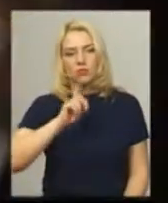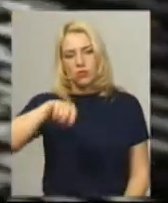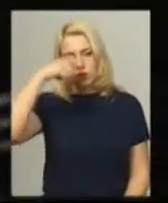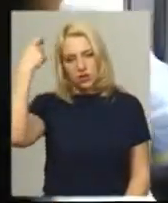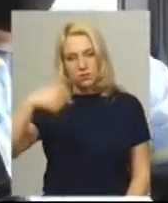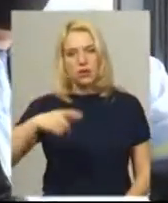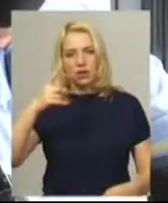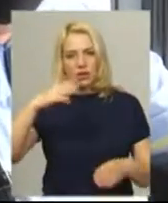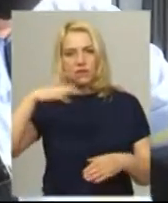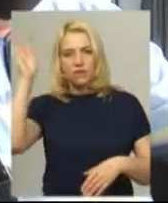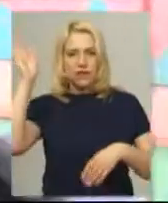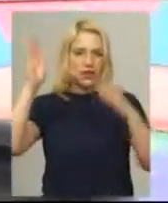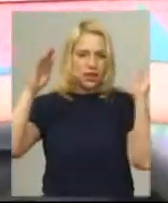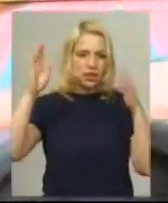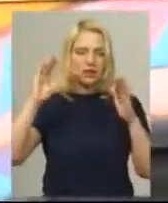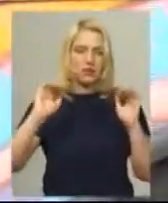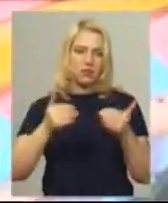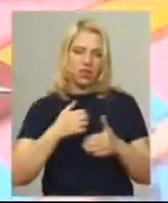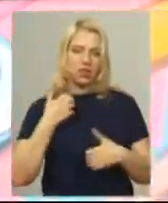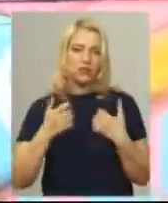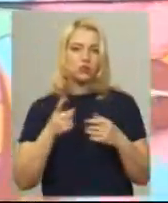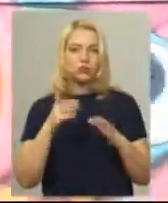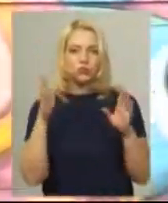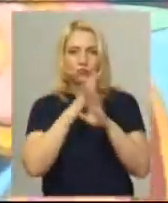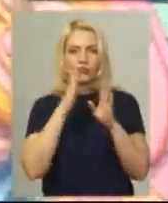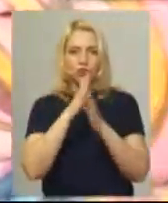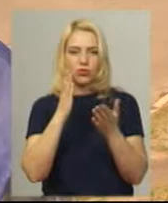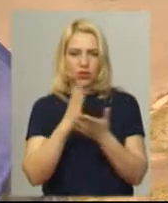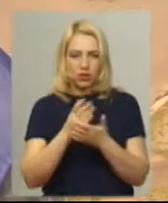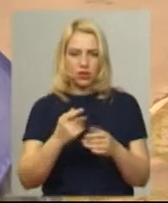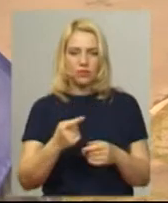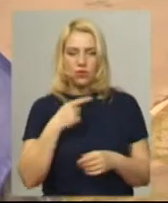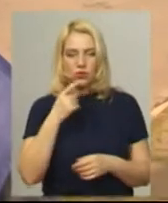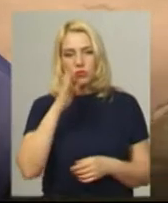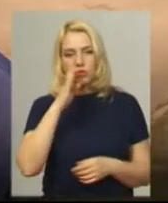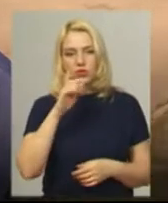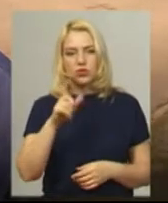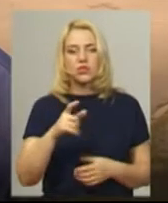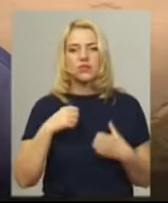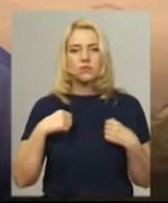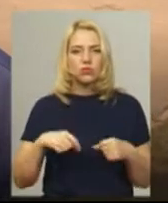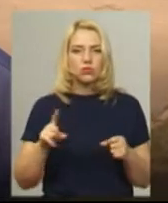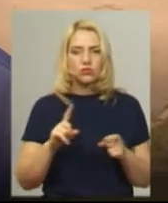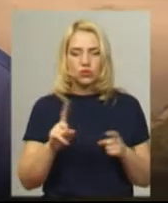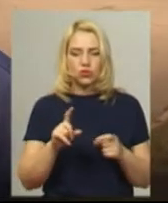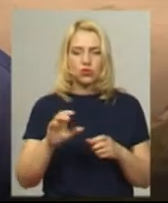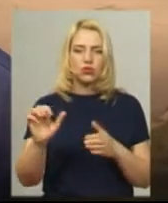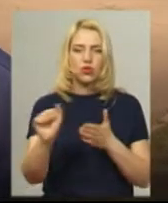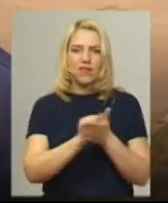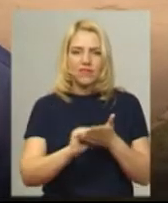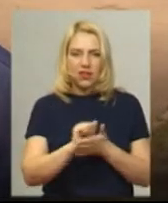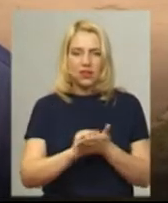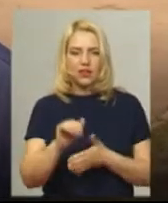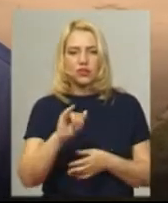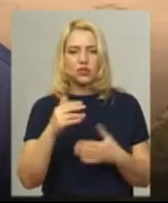тролейбусі відкриті. Відтак менше хвилювань, тому що салон провітрюється, зізнається чоловік. Спокійніше і тому, що витирають, спокійніше тим, що